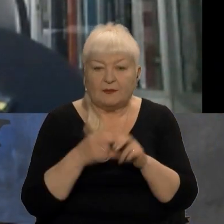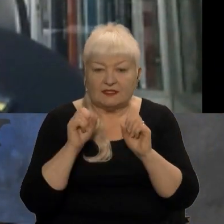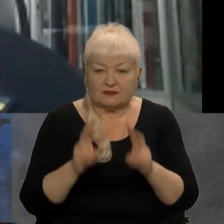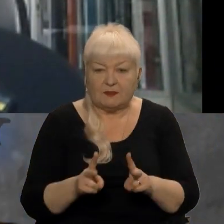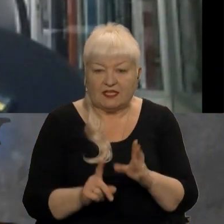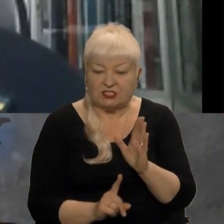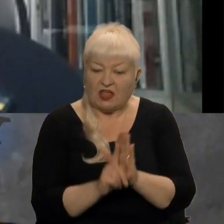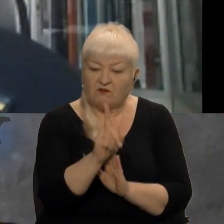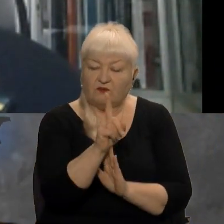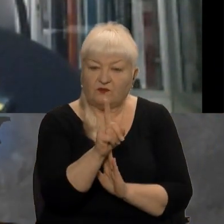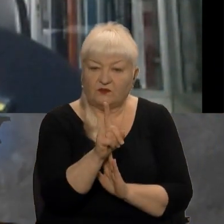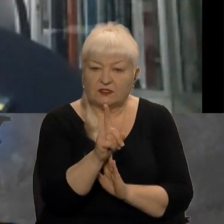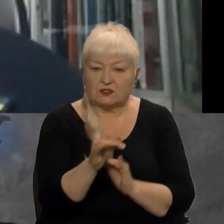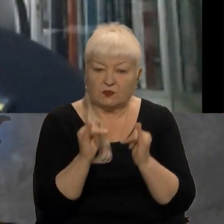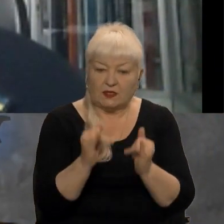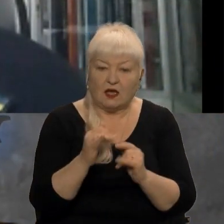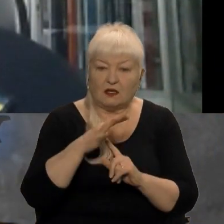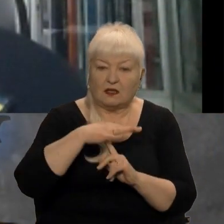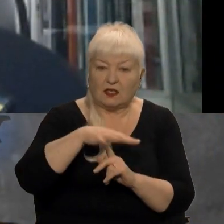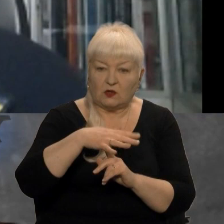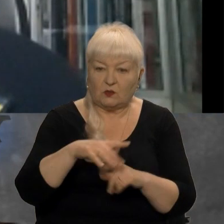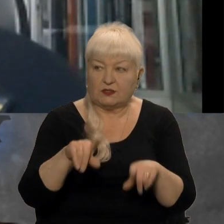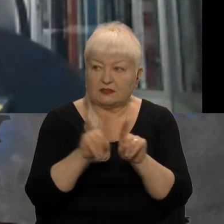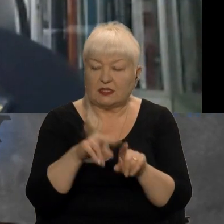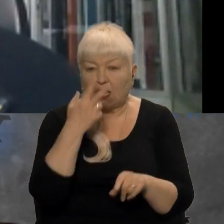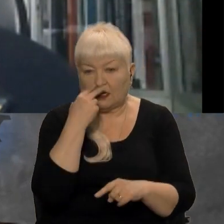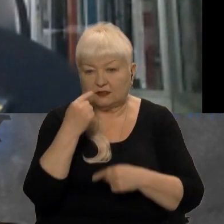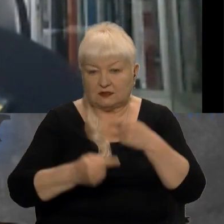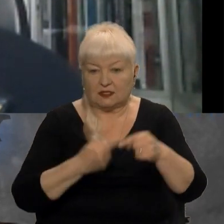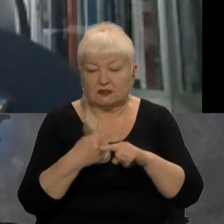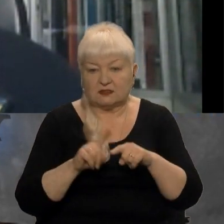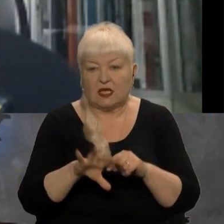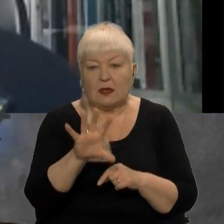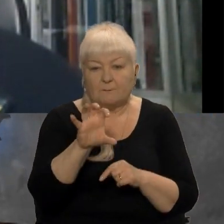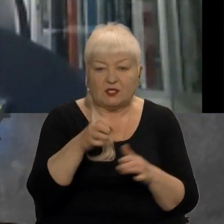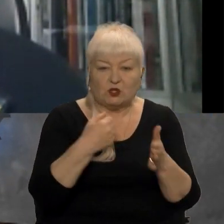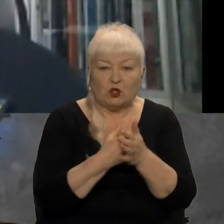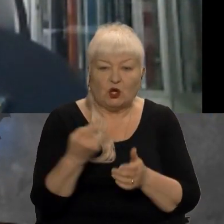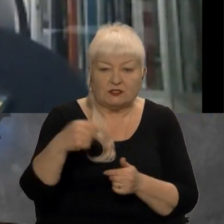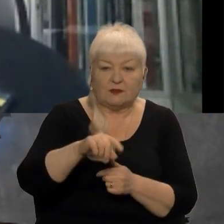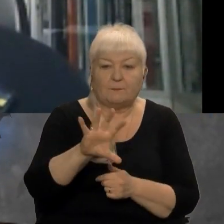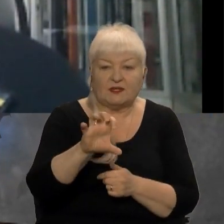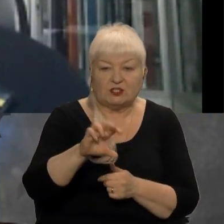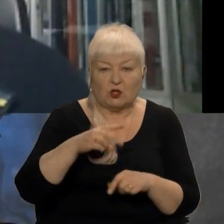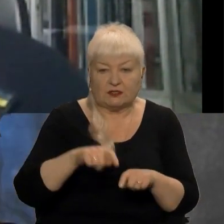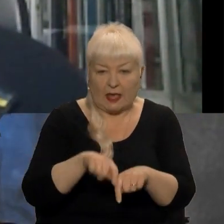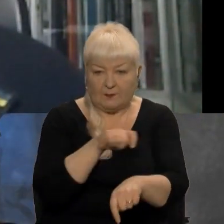Оперативна висота для гелікоптерів, така, значить, традиційна, це від 500 до 1500 метрів, бо